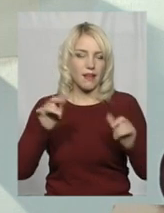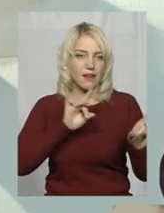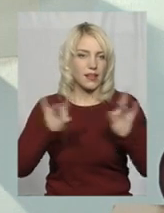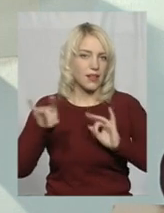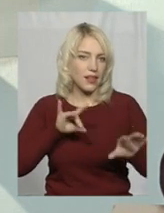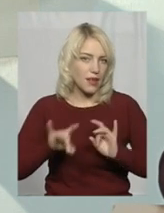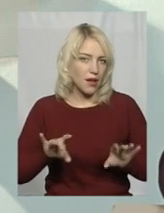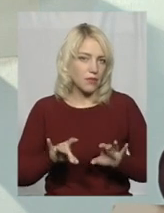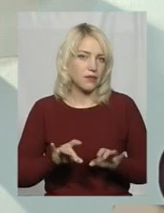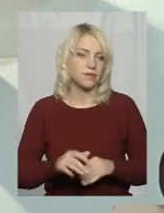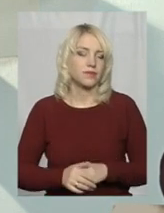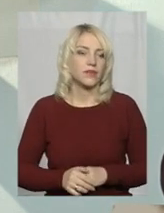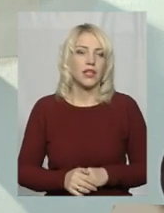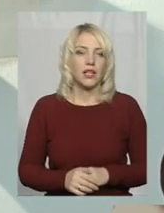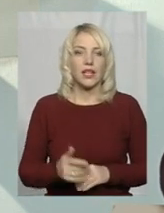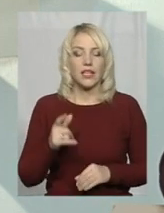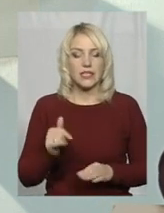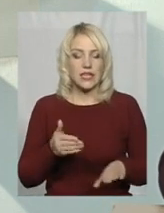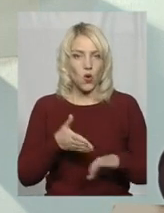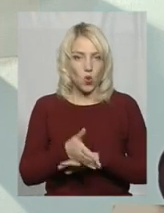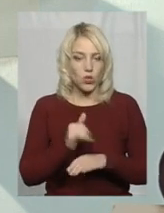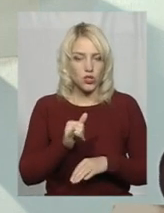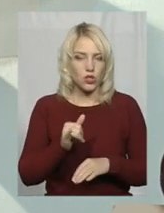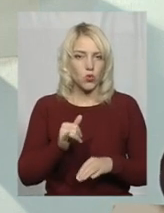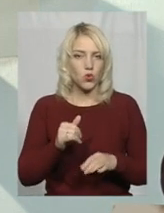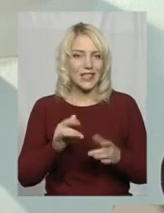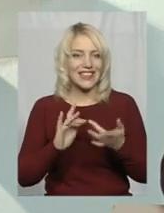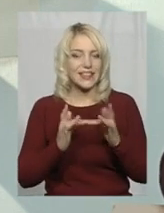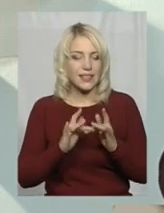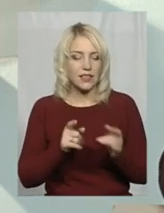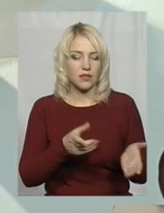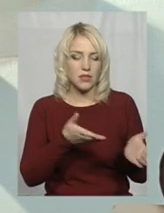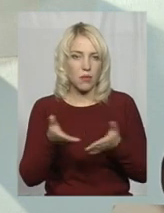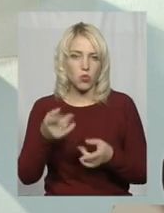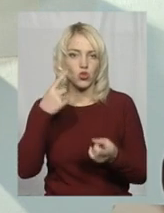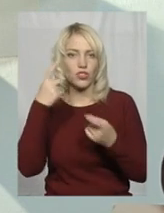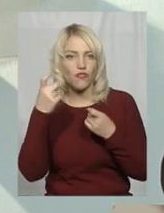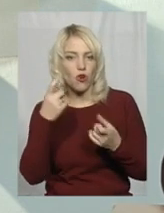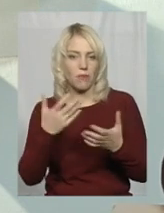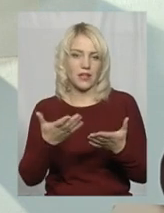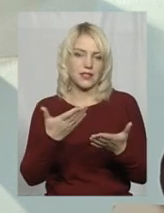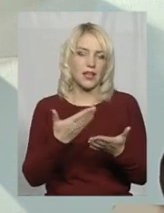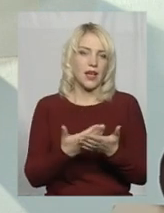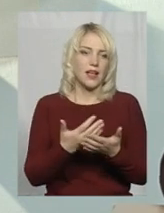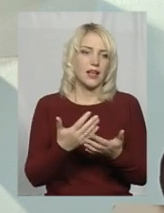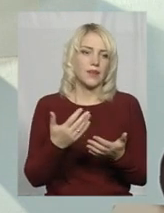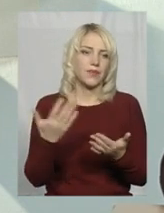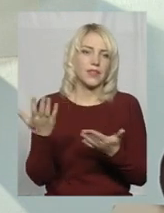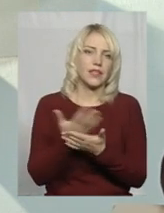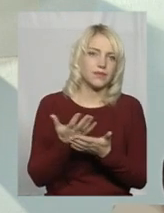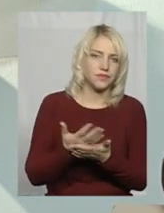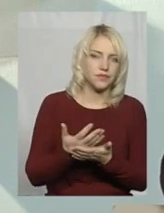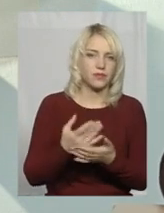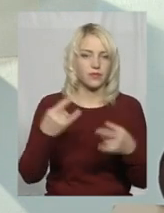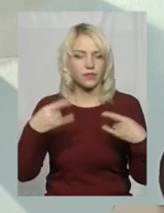щити, заходячи в інтернет, запрошення, інформація, є засоби масової інформації,